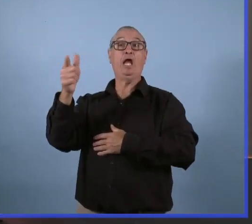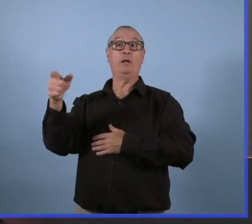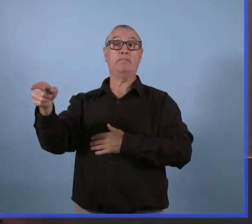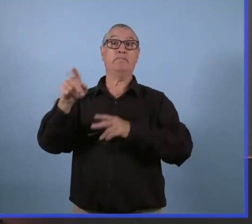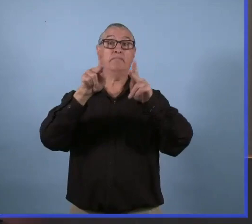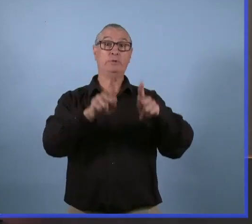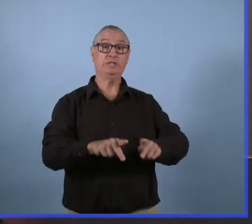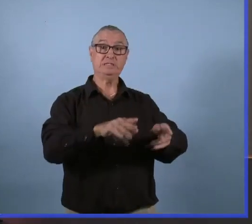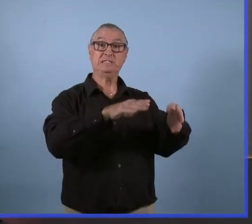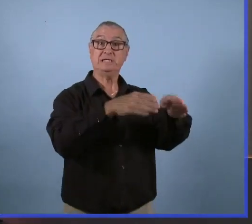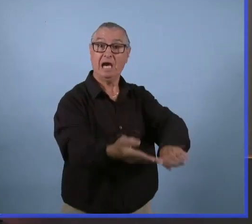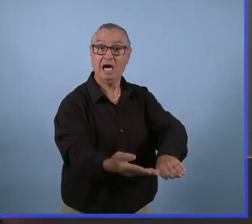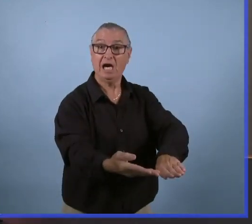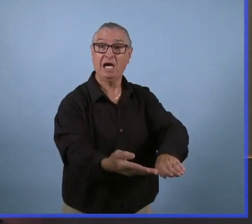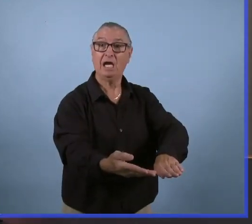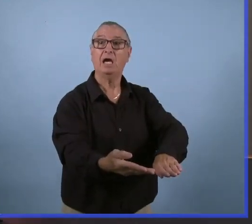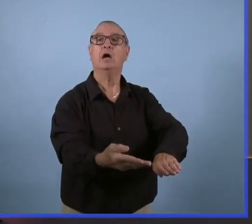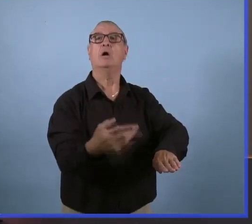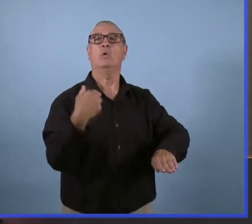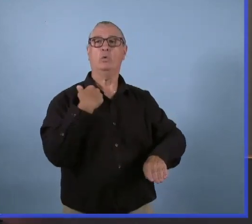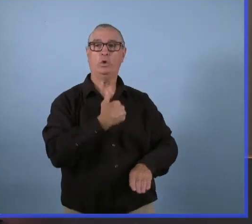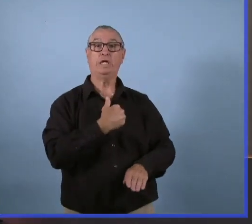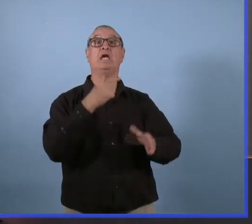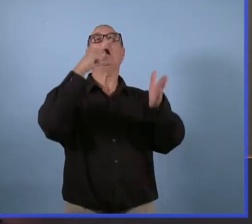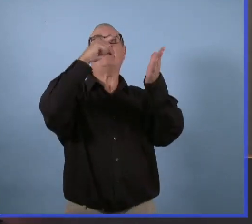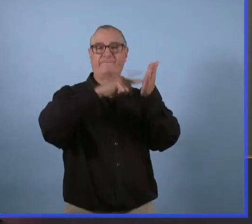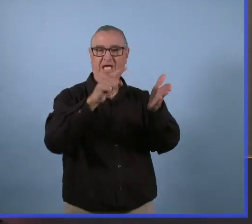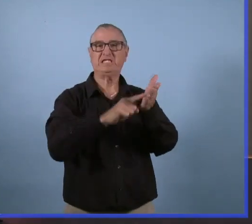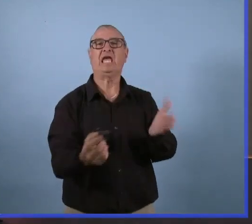choses qui se passent, mais